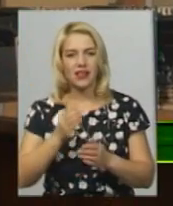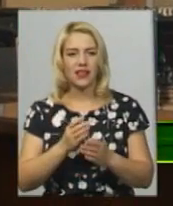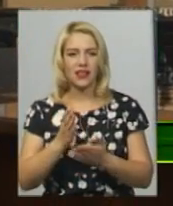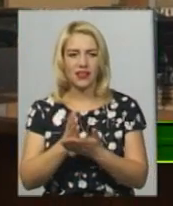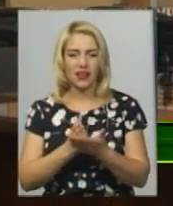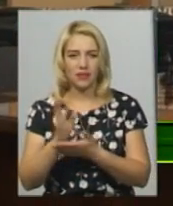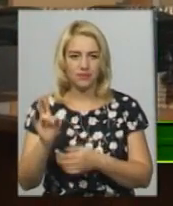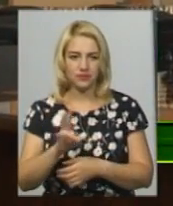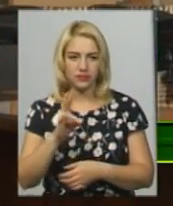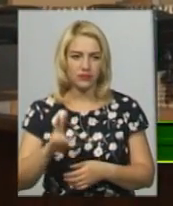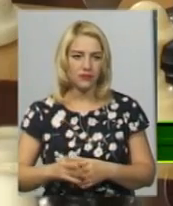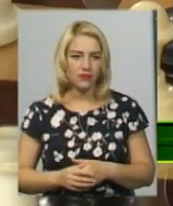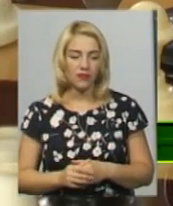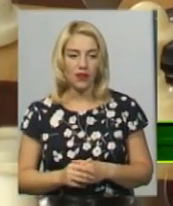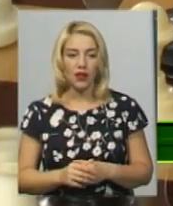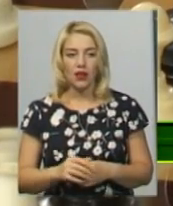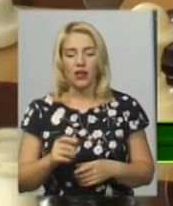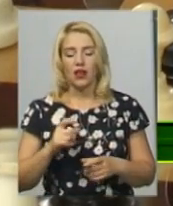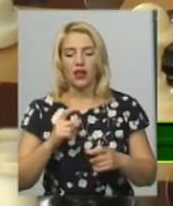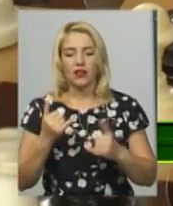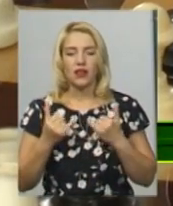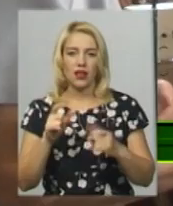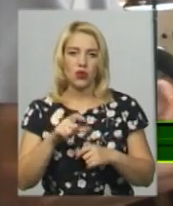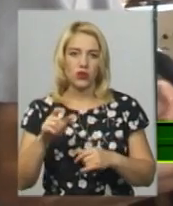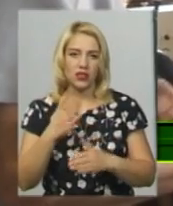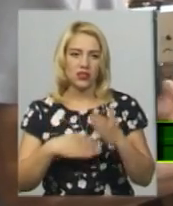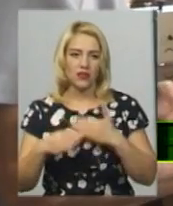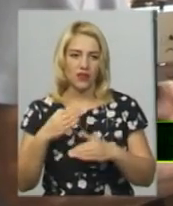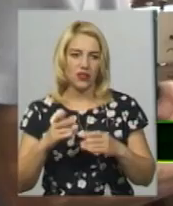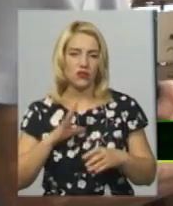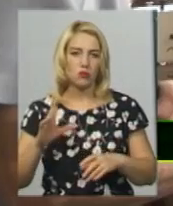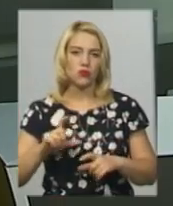Міський турнір шахів серед людей з інвалідністю відбувся у Хмельницькому.